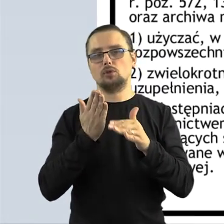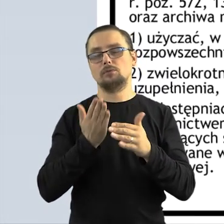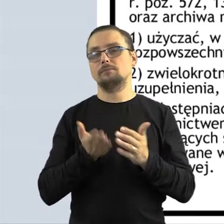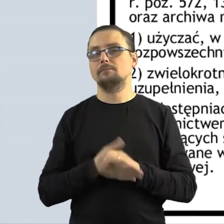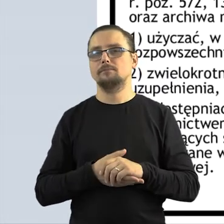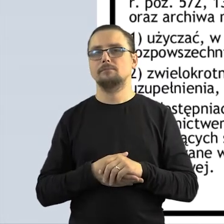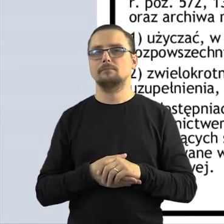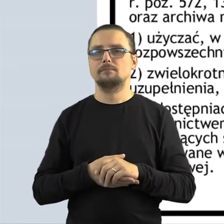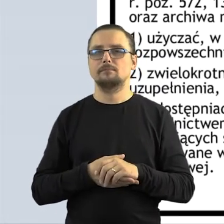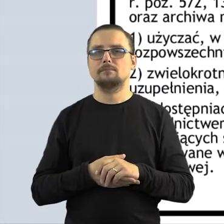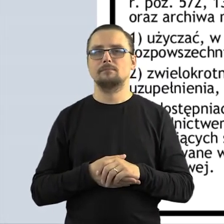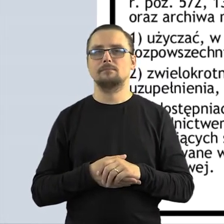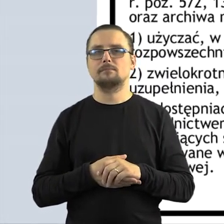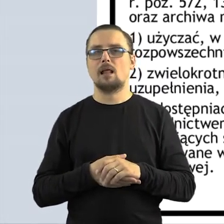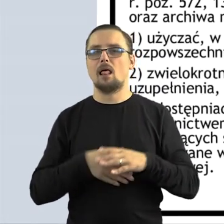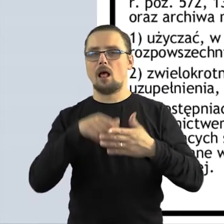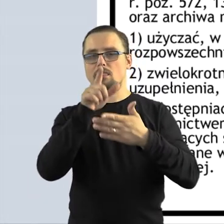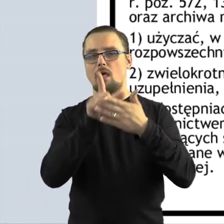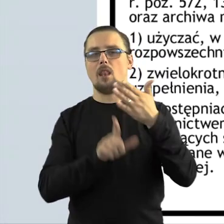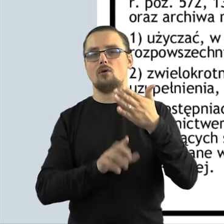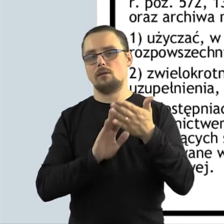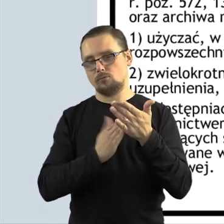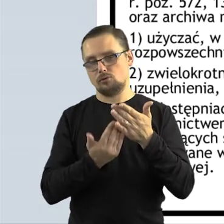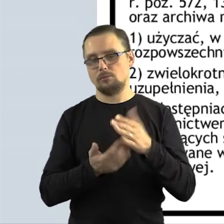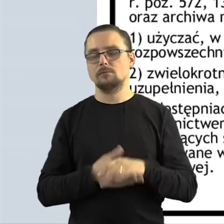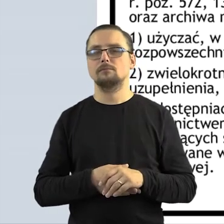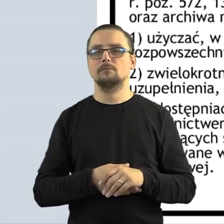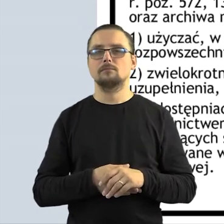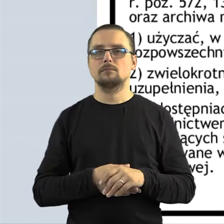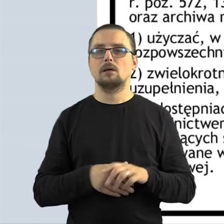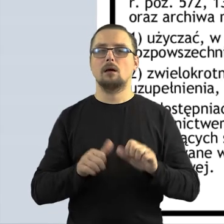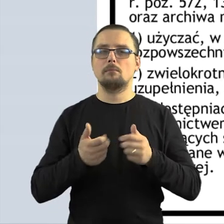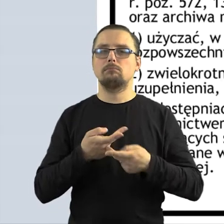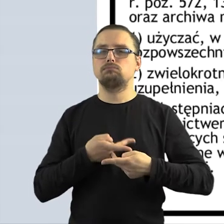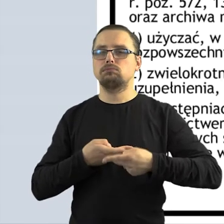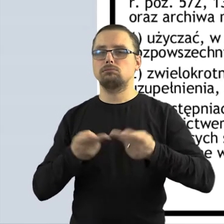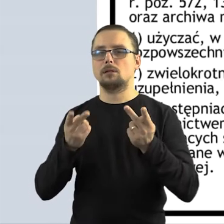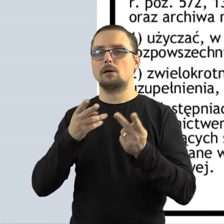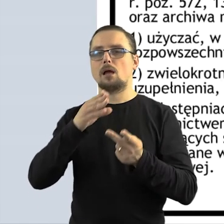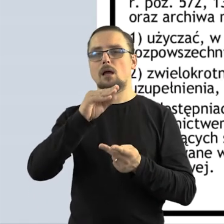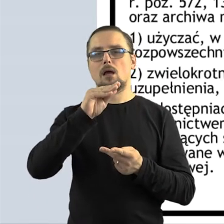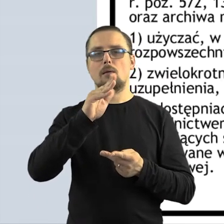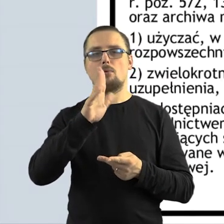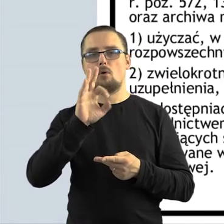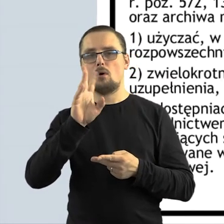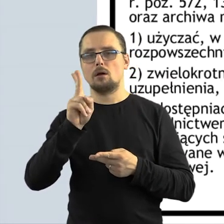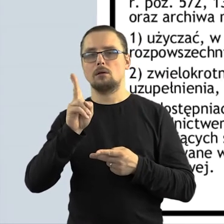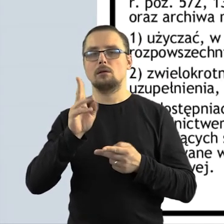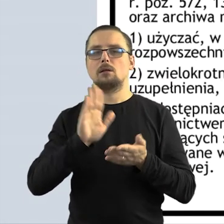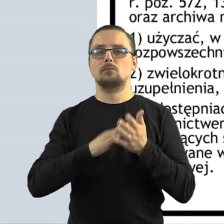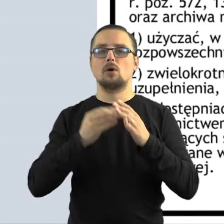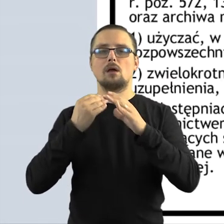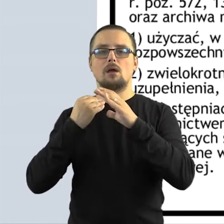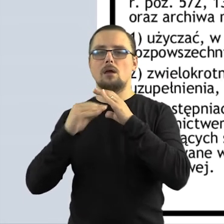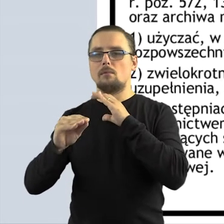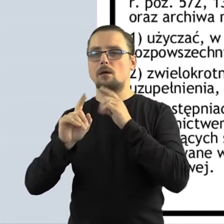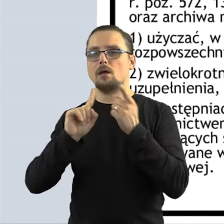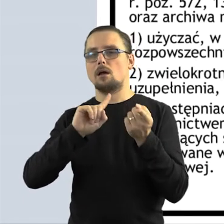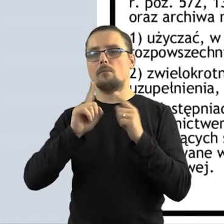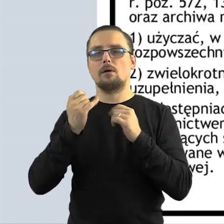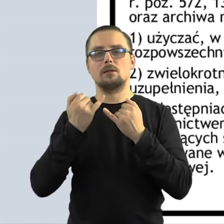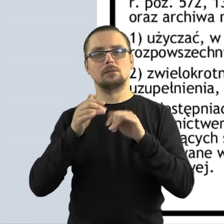elektronicznej niestety, żeby rozpowszechniać na przykład e-booki w formie, nie wiem, na przykład mailowej czy jakiegoś innego